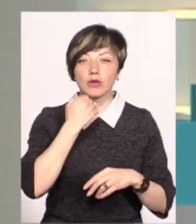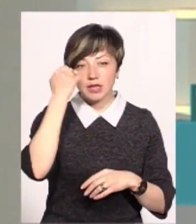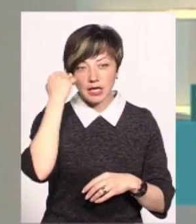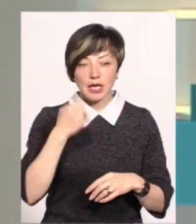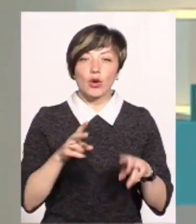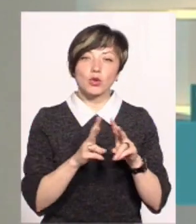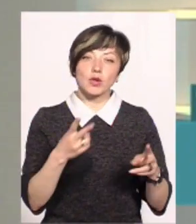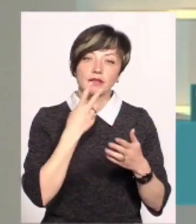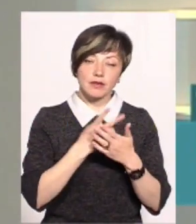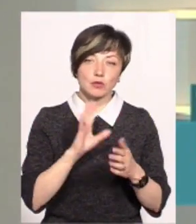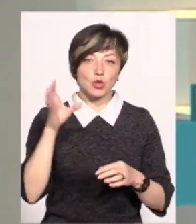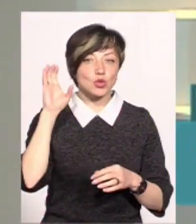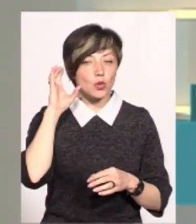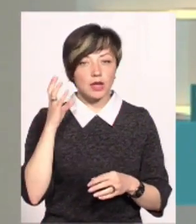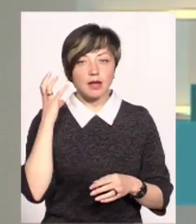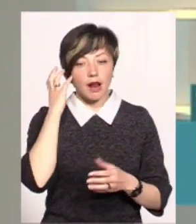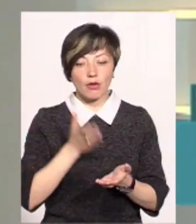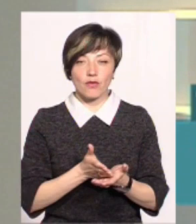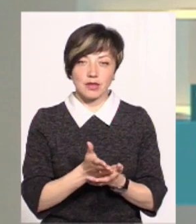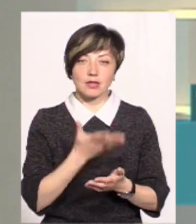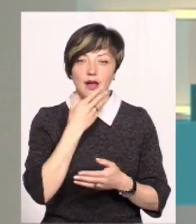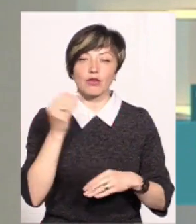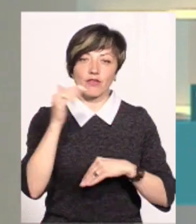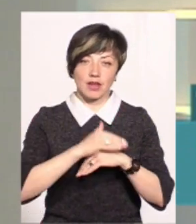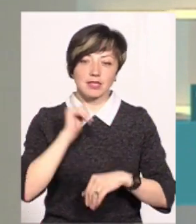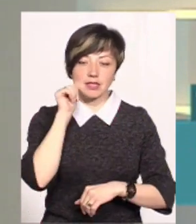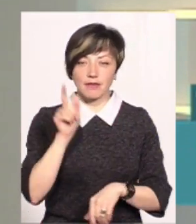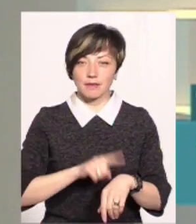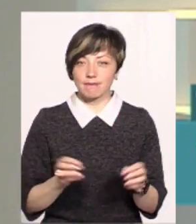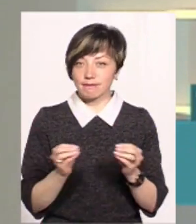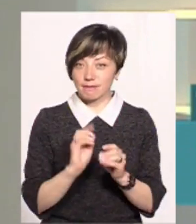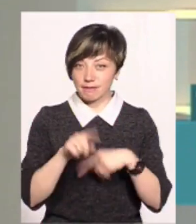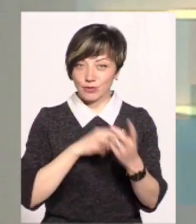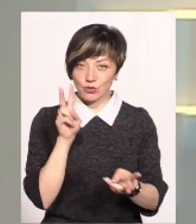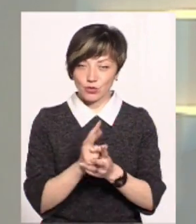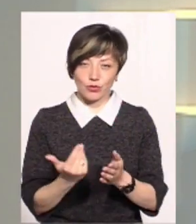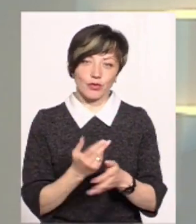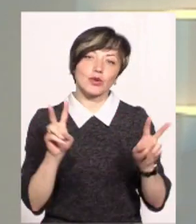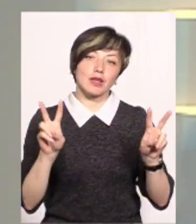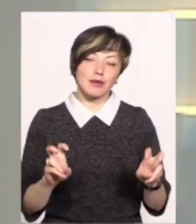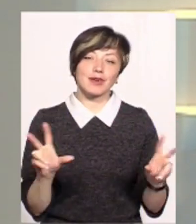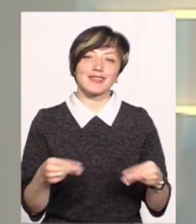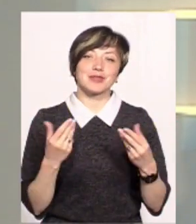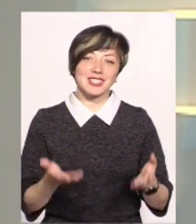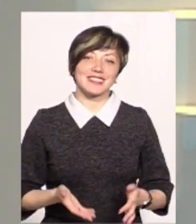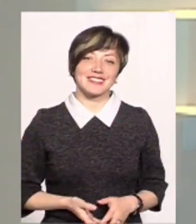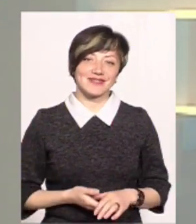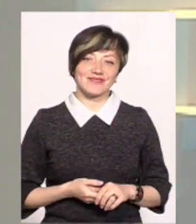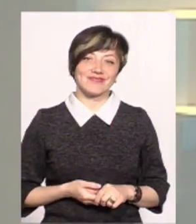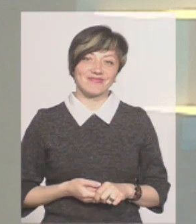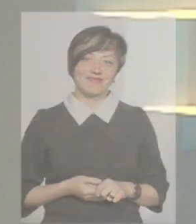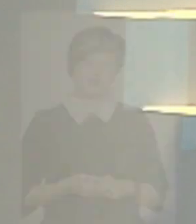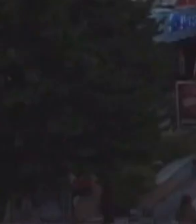увагу. І тим, хто дивився, і тим, хто буде слухати радіо-версію, гарного вечора. Завтра оці же порі чекатиме уже з новою темою. Нехай щастить!